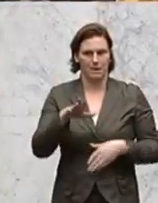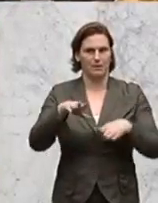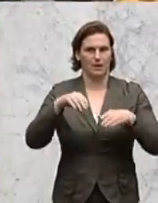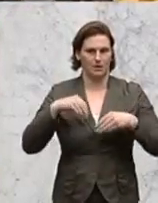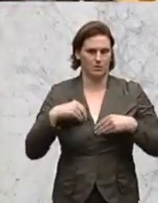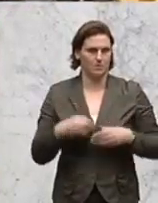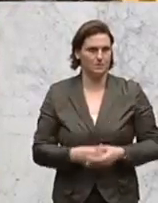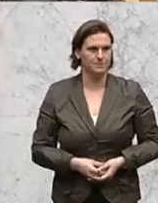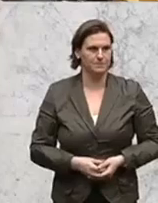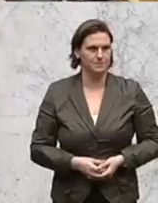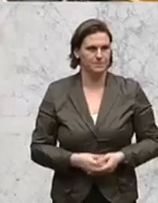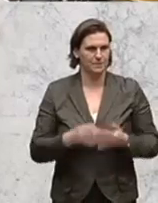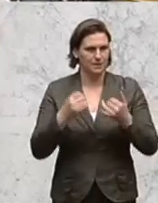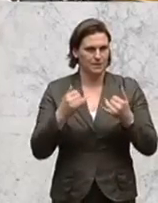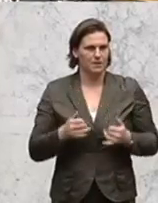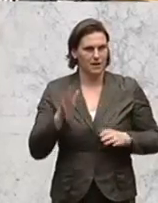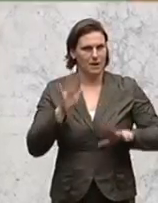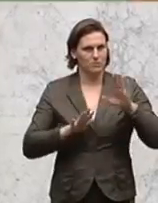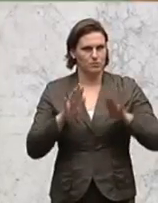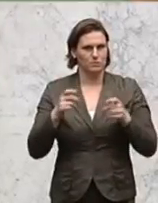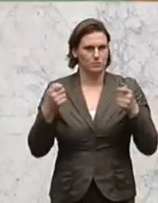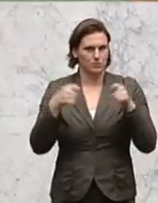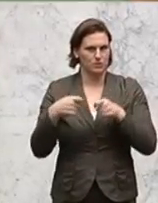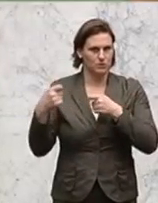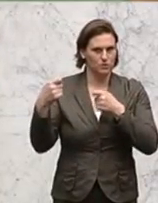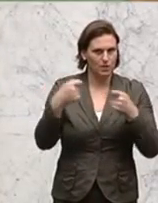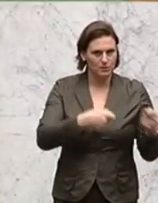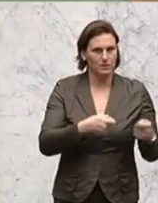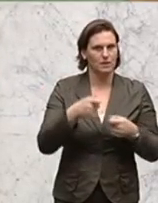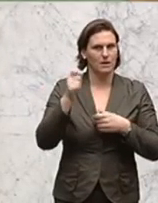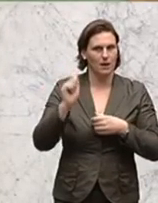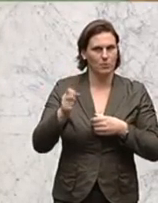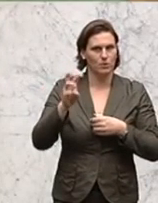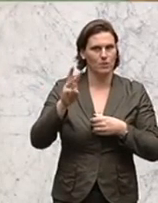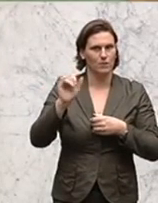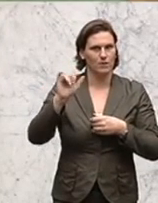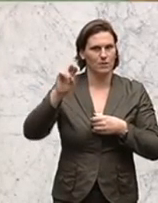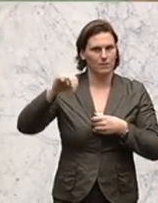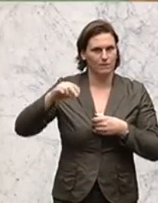nehmen. Ich bitte Ihnen, Damen und Herren, die für dessen Kenntnisnahme eintreten, um ein Zeichen der Zustimmung.